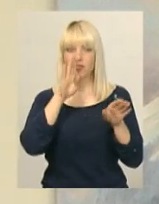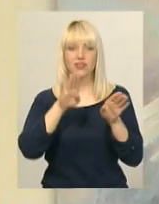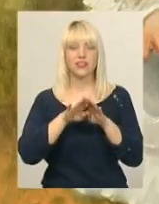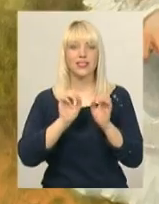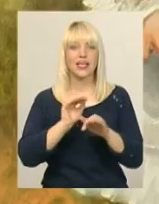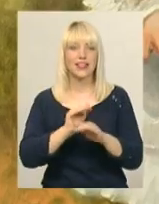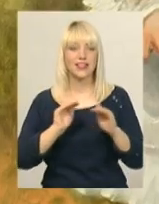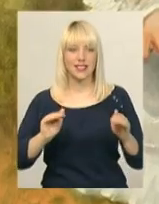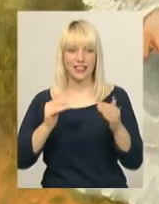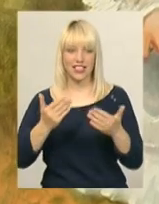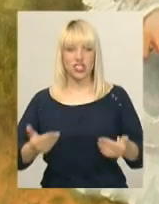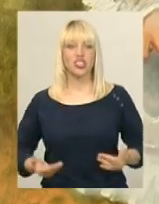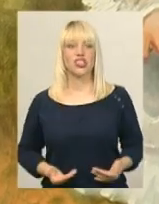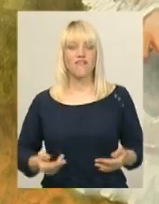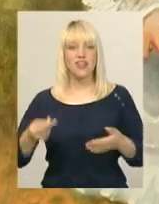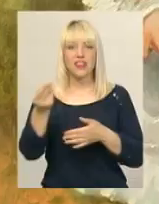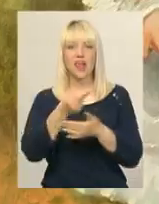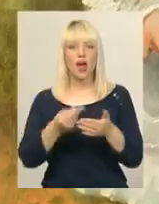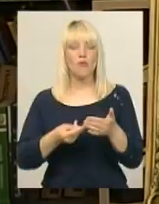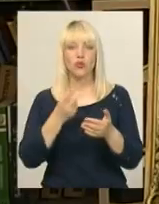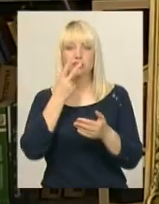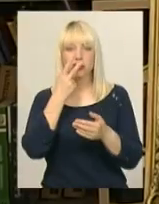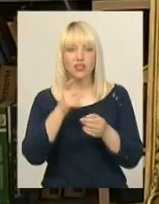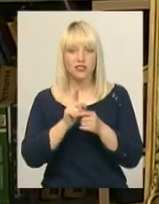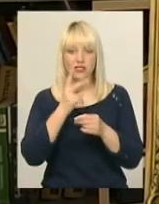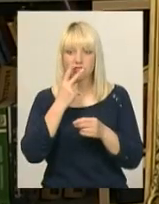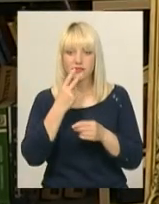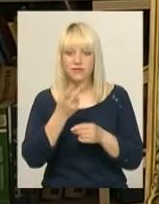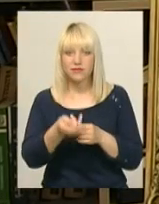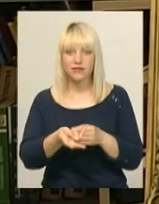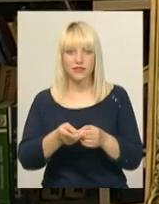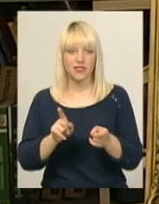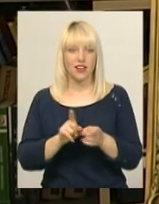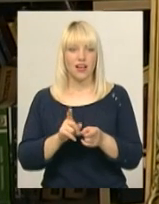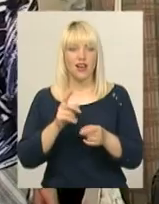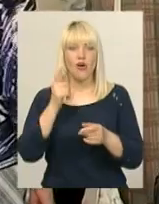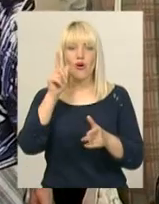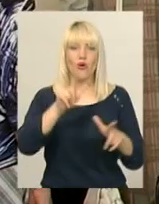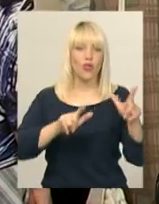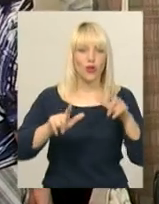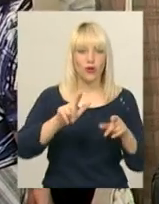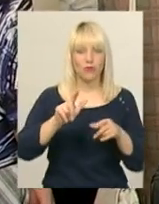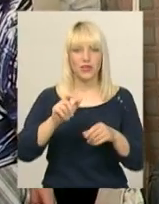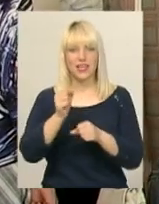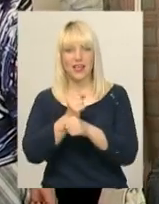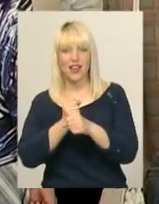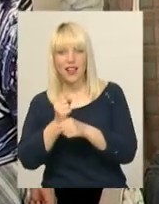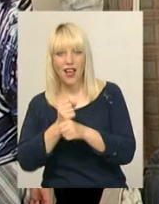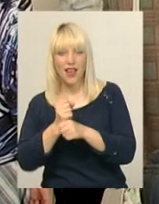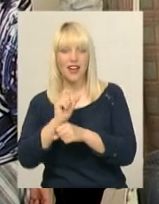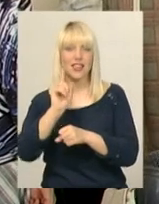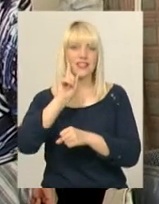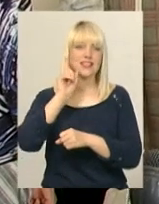намальовані, що вони, кажуть, з картини ось-ось зійдуть. І ті очі голубі, і очі карі, і очі зелені,